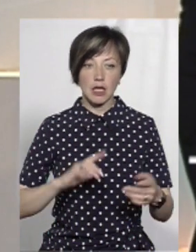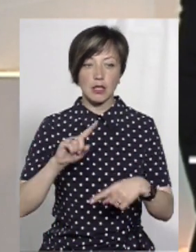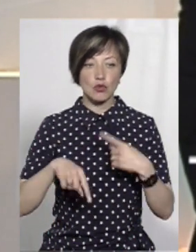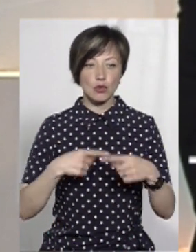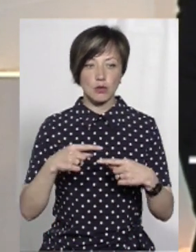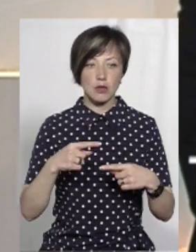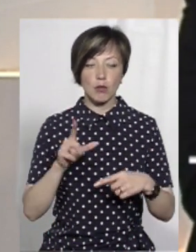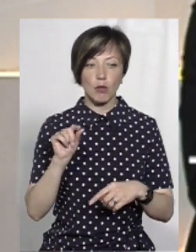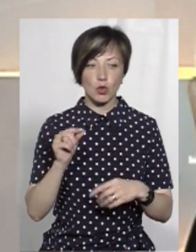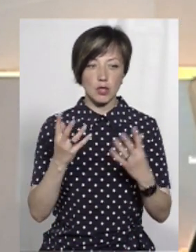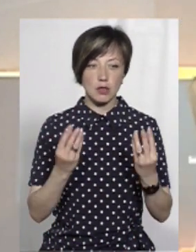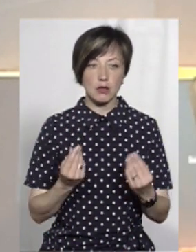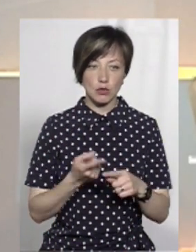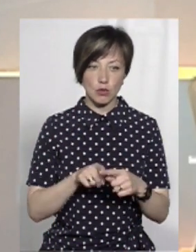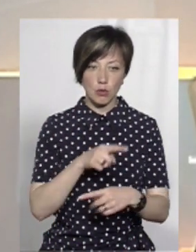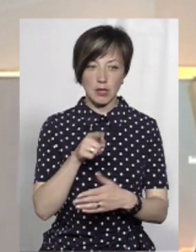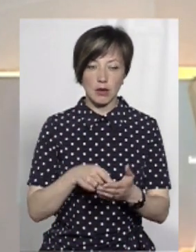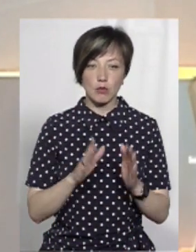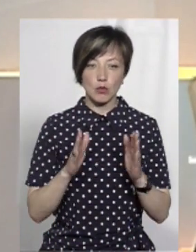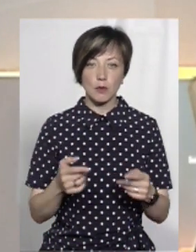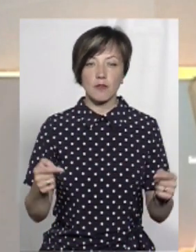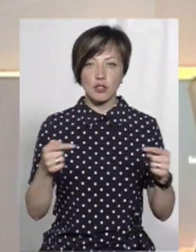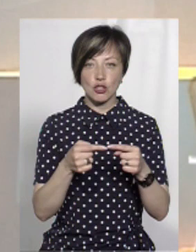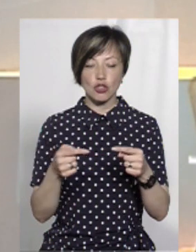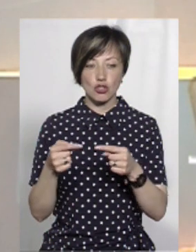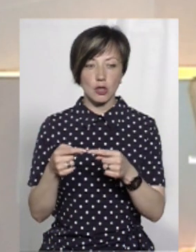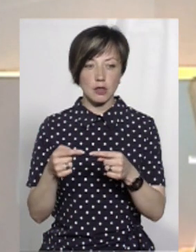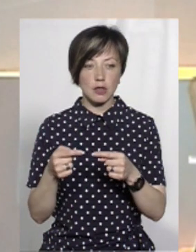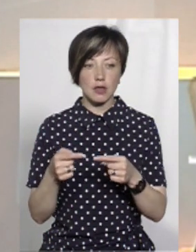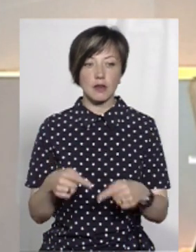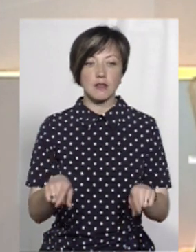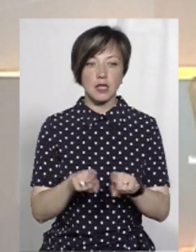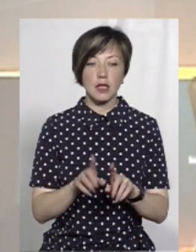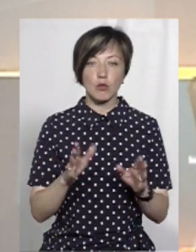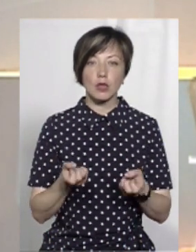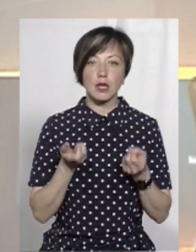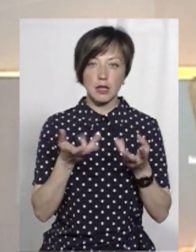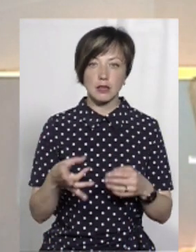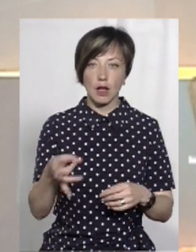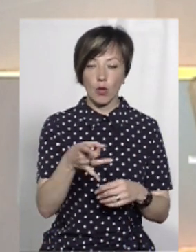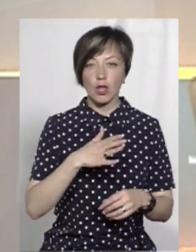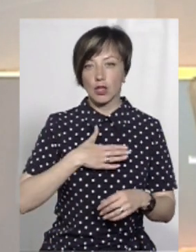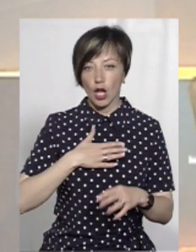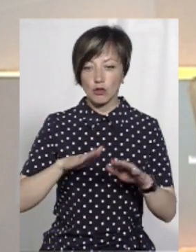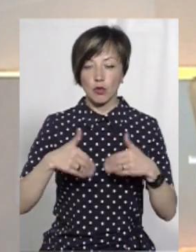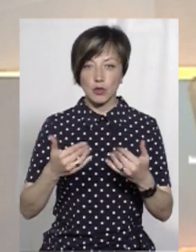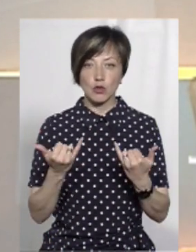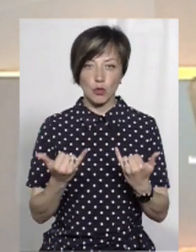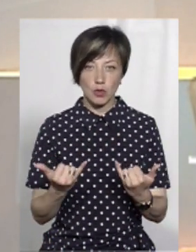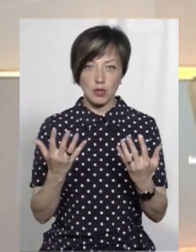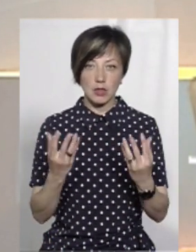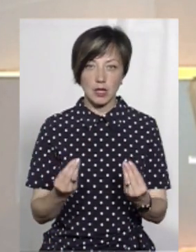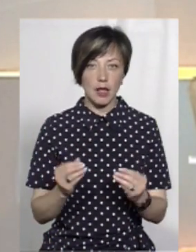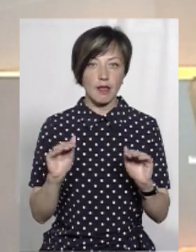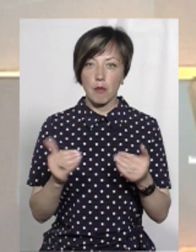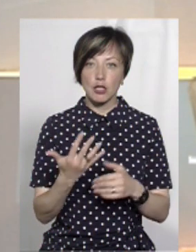Наступне засідання у нас в понеділок, всього питання. Тобто ми будемо визначати, все-таки, яка буде кількість районів. Наша пропозиція на сьогодні